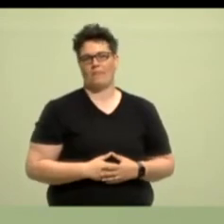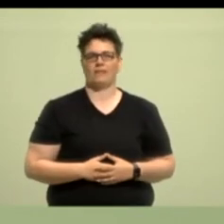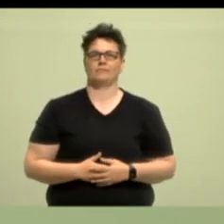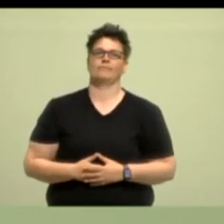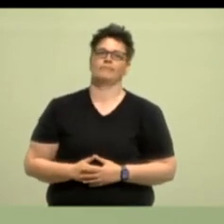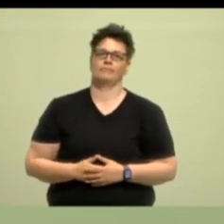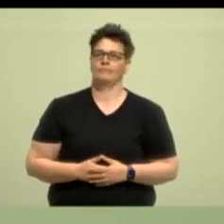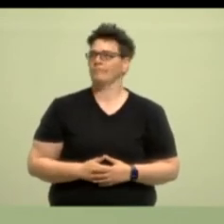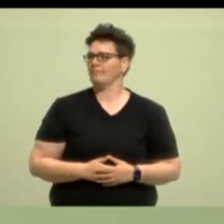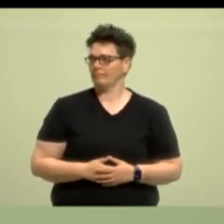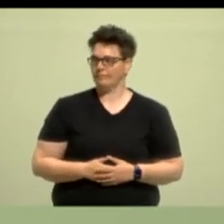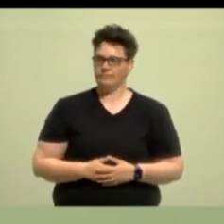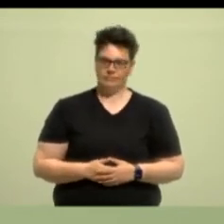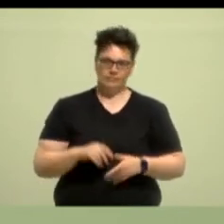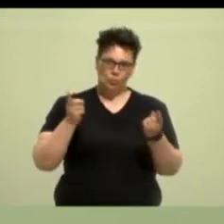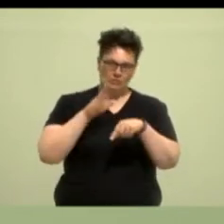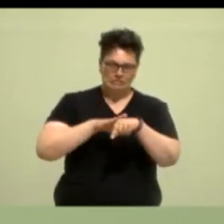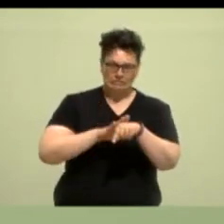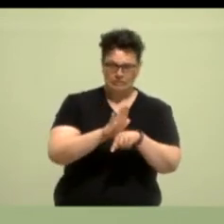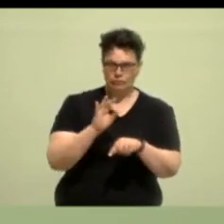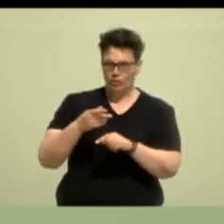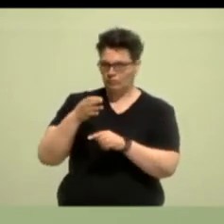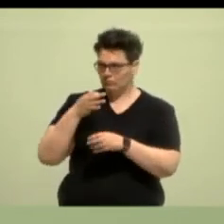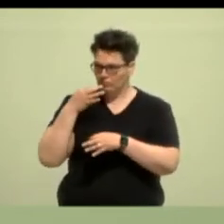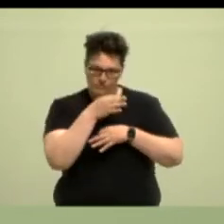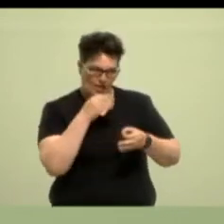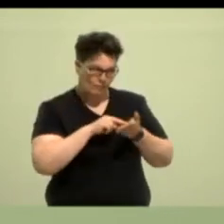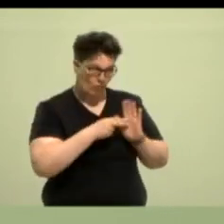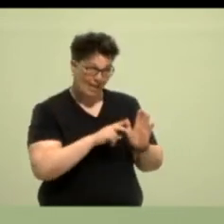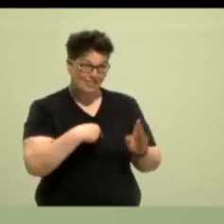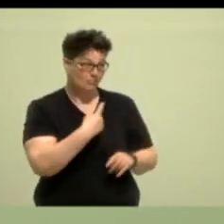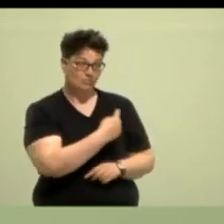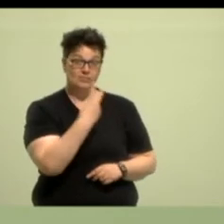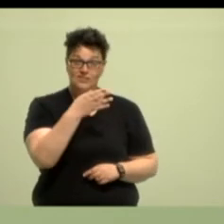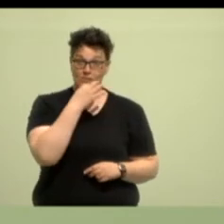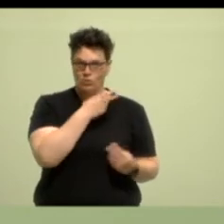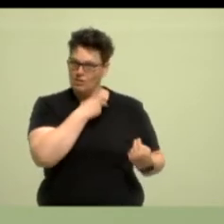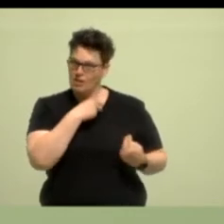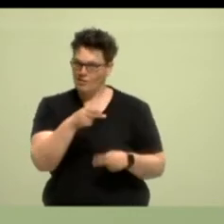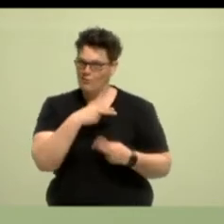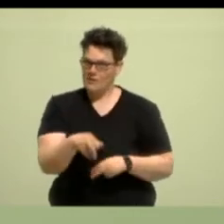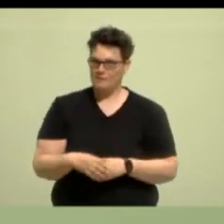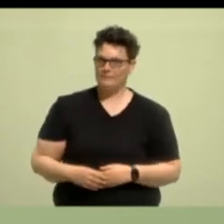Wir brauchen einen Augenblick, um die Fragen hier vorzubereiten und dann hast du gleich zwei Minuten Zeit für die Beantwortung.